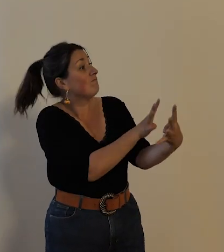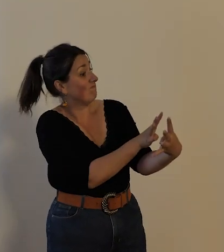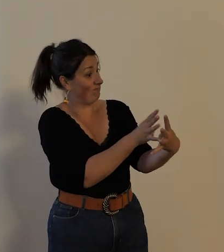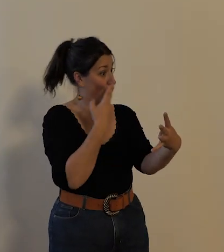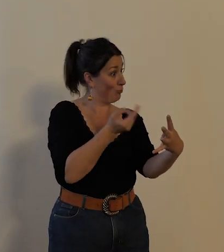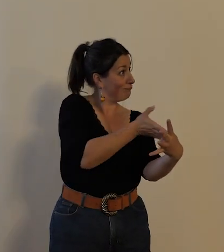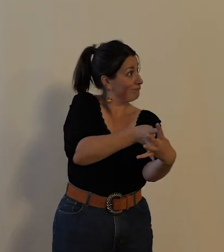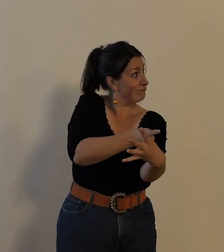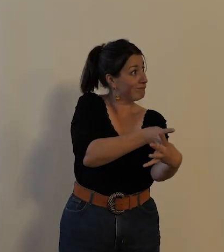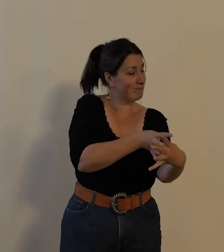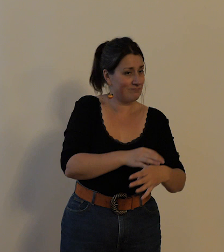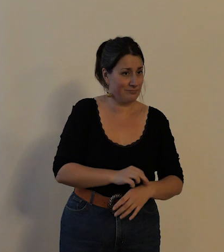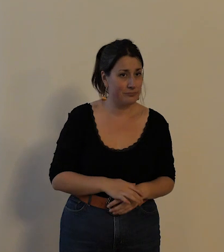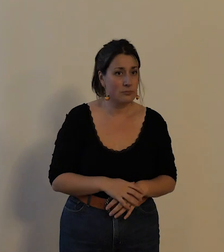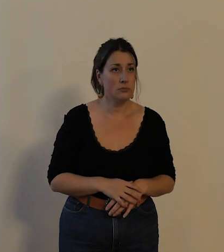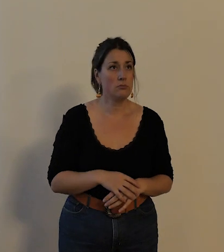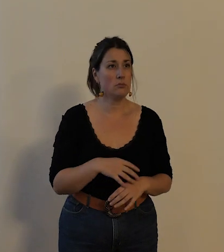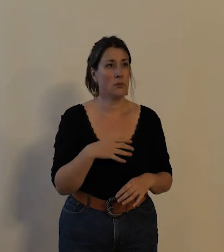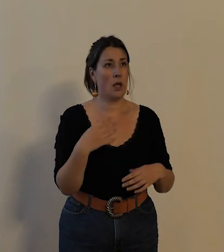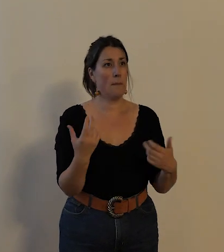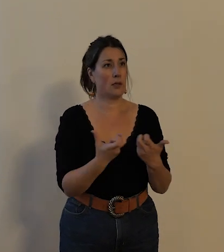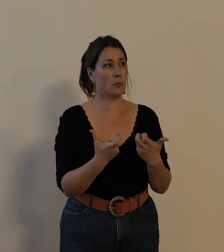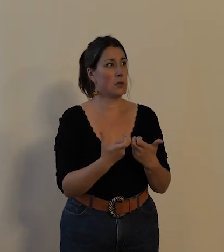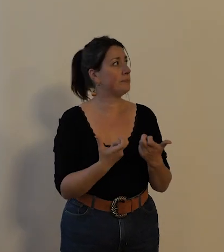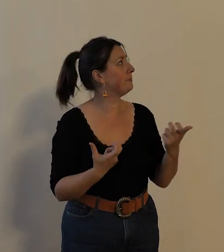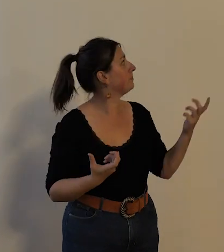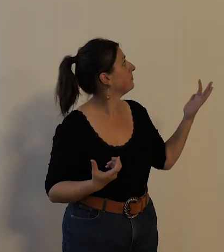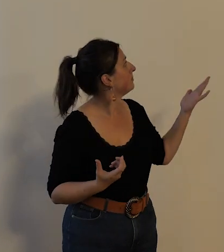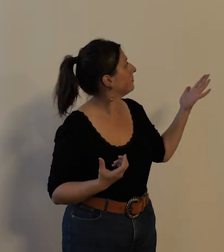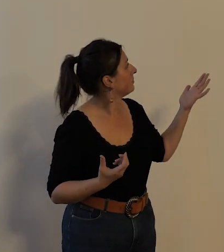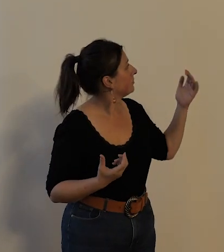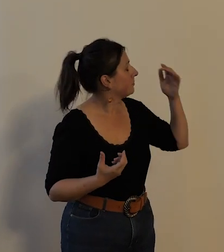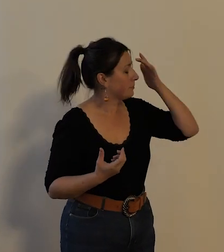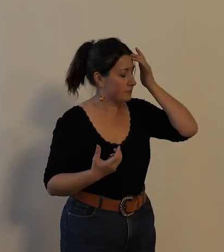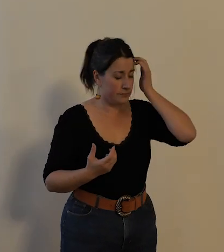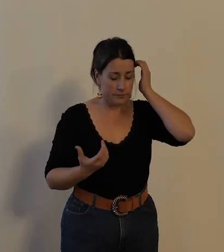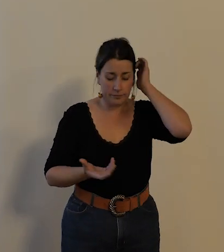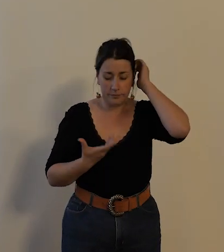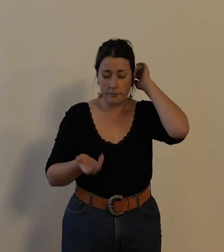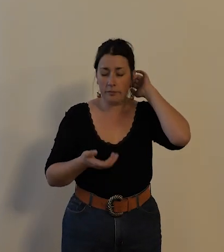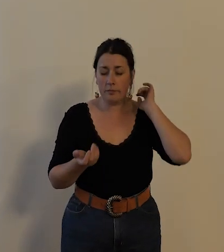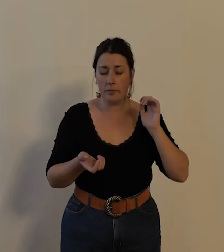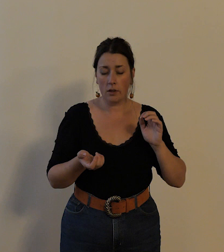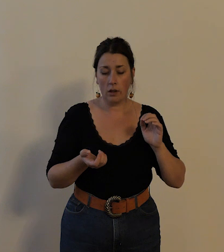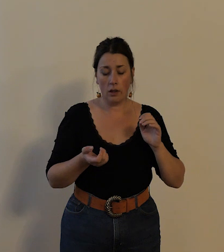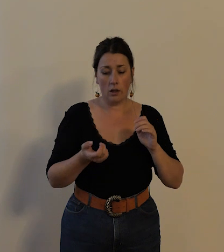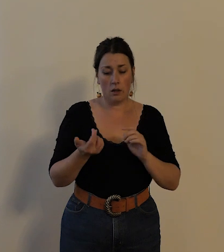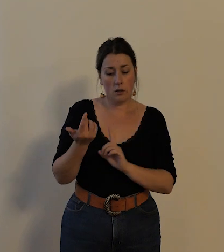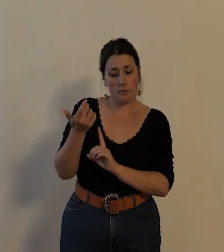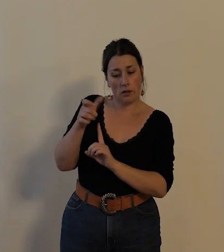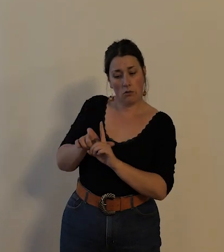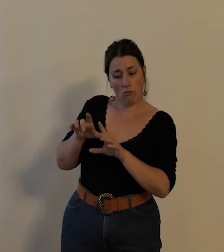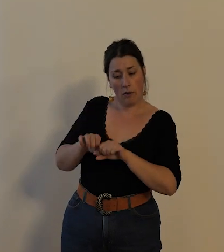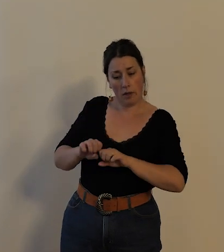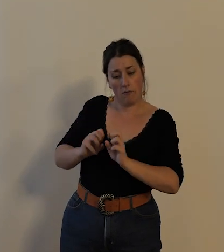donc c'est le cas par exemple du premier fabricant de